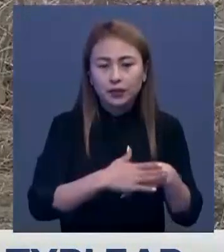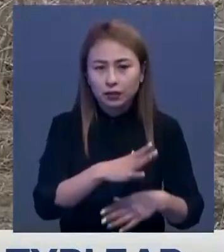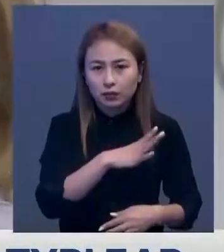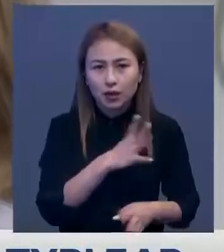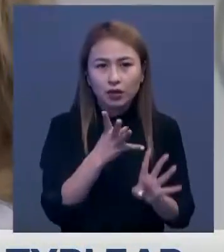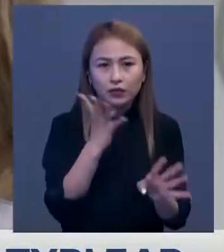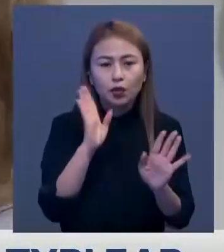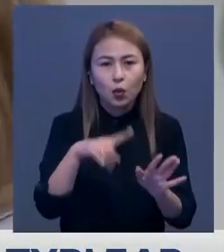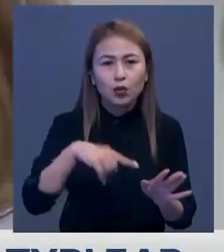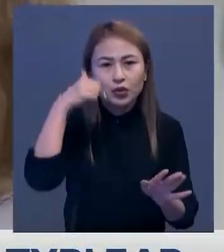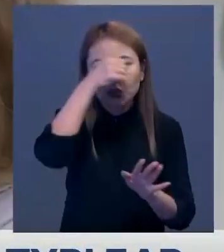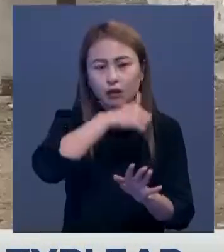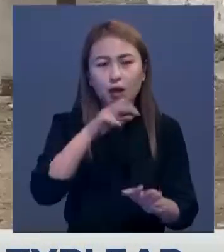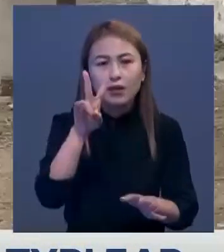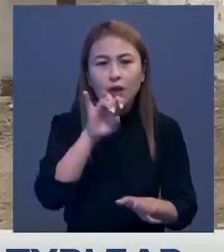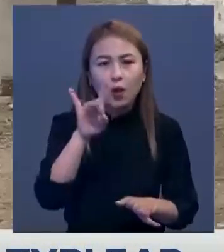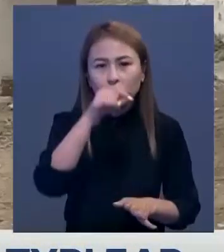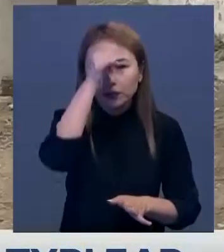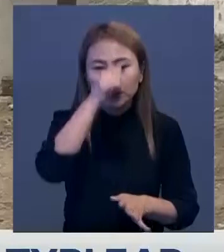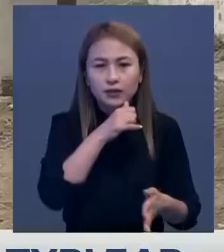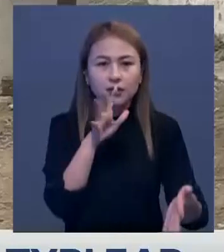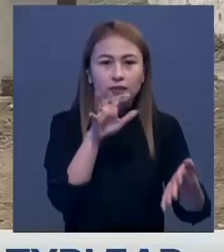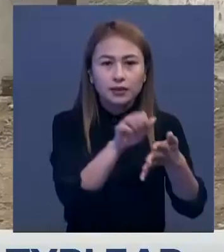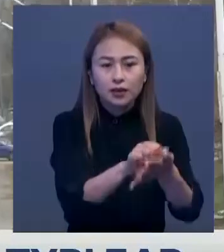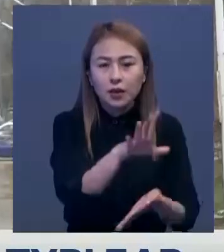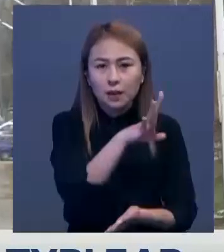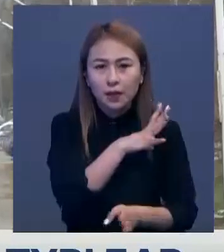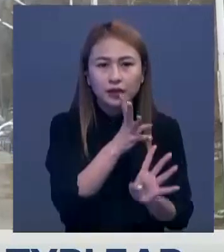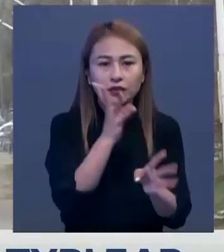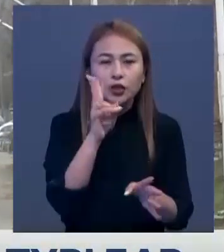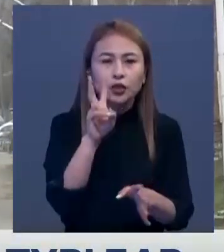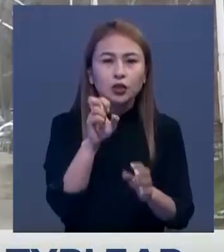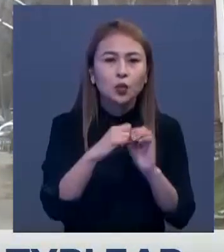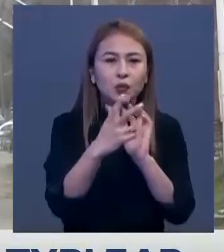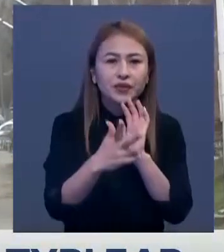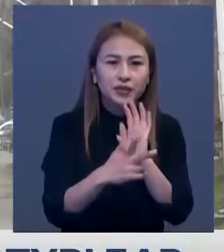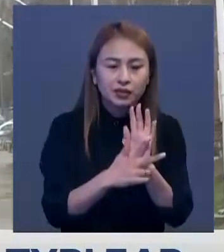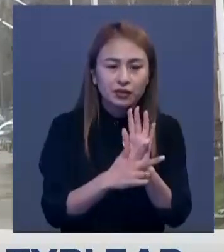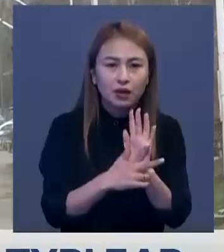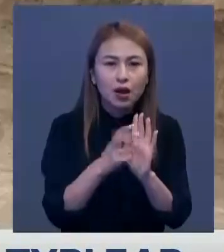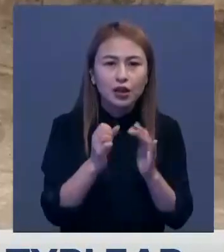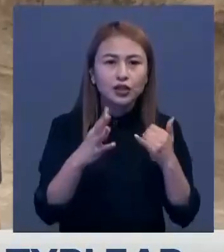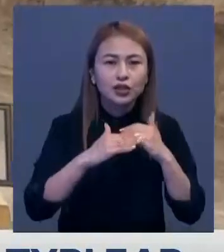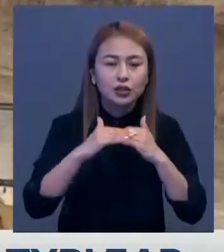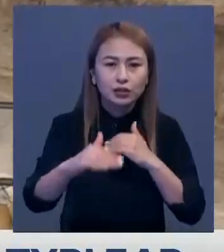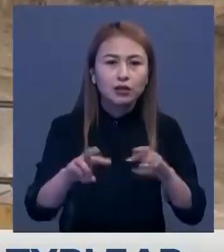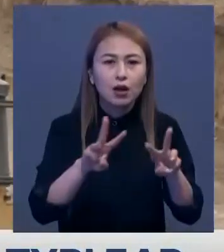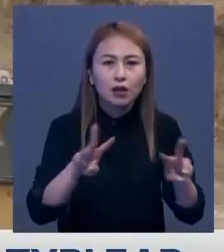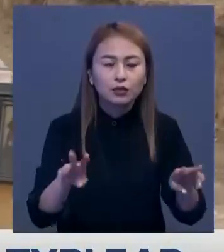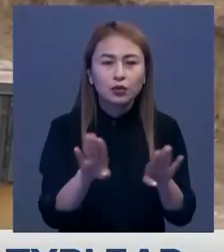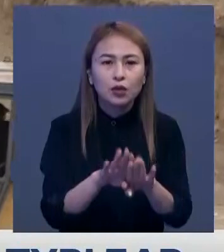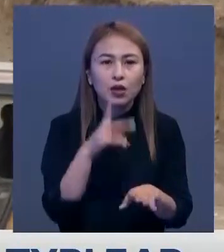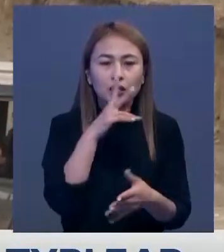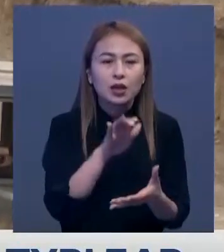кезекке тег осы жылдың науырыз айында түркеліпті. Жетім балалар тезімінде 218-ші болып тұр. Ал жергілікті әкімдік бұл мәселімен